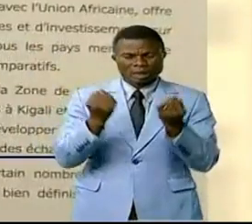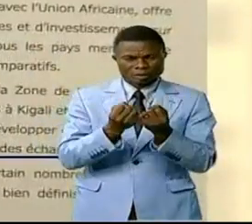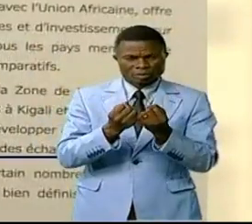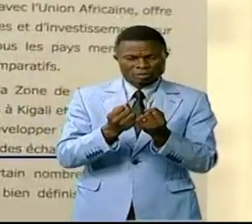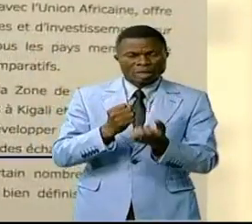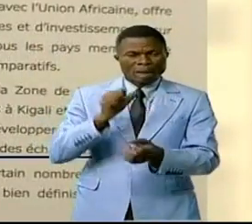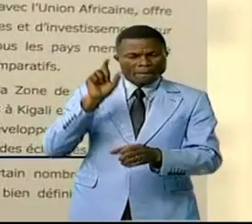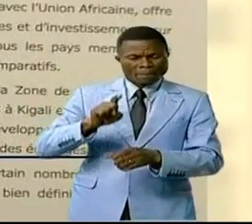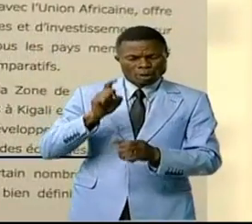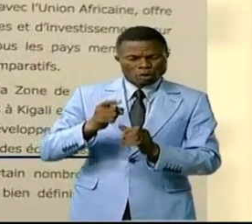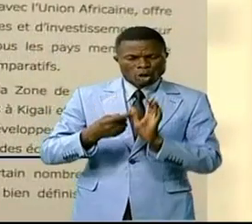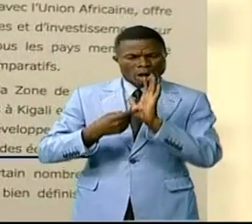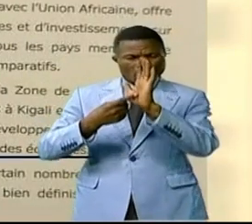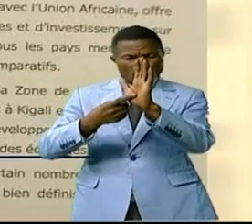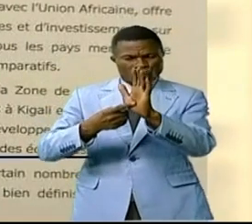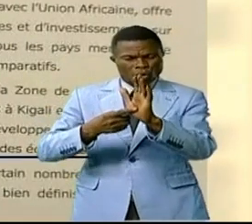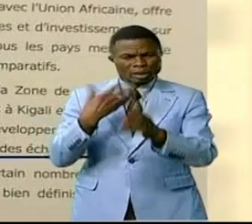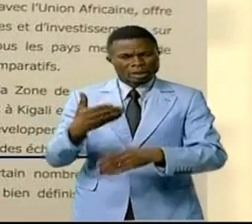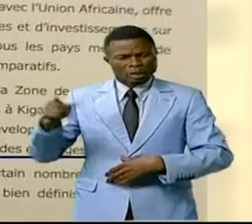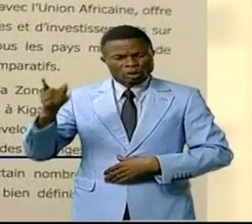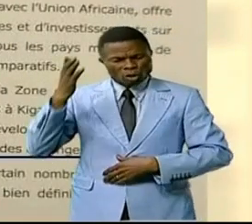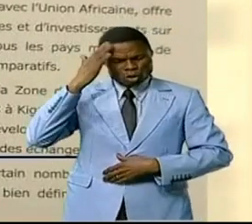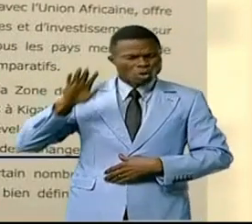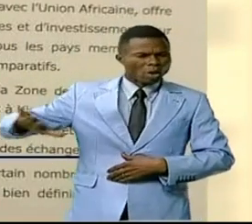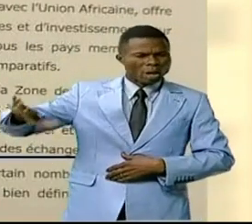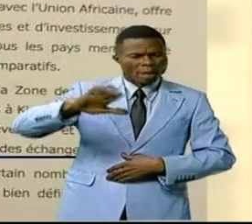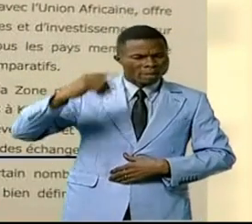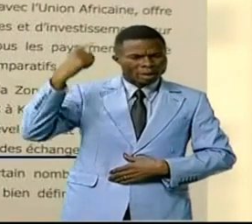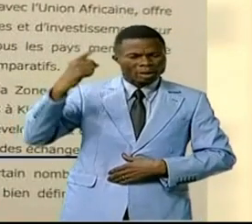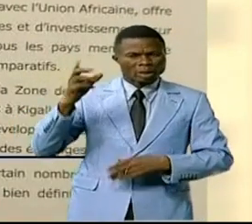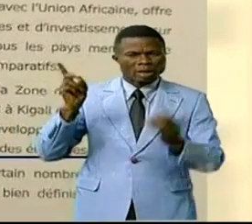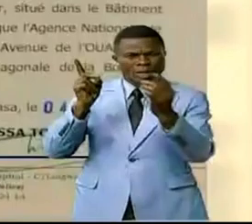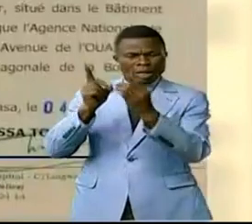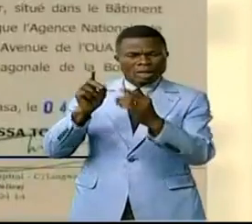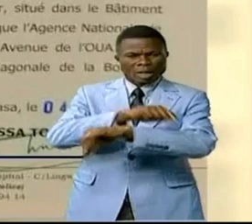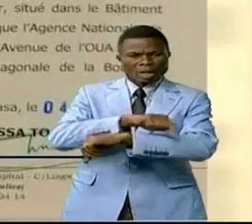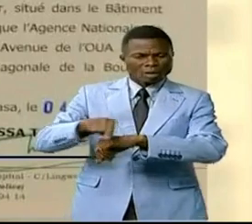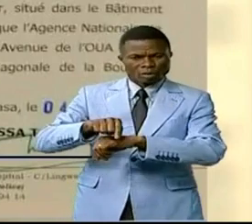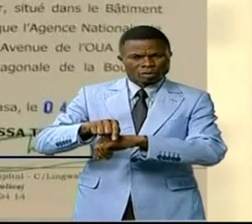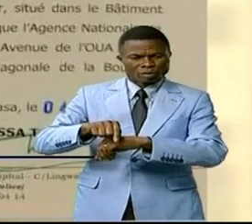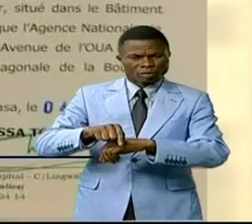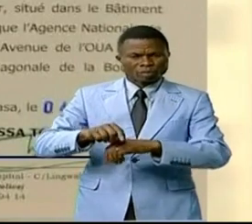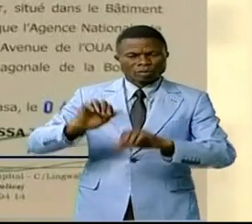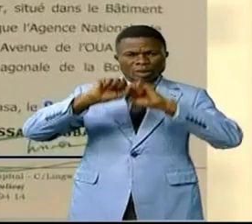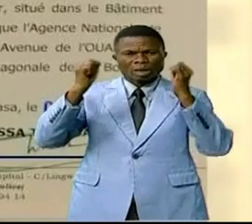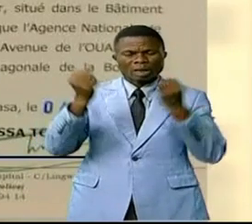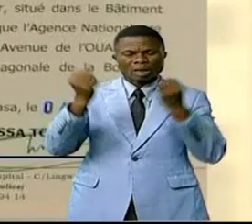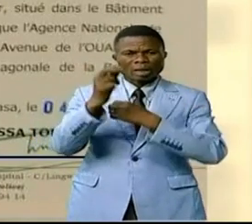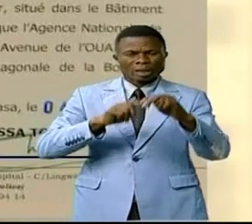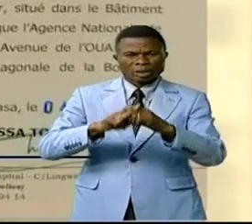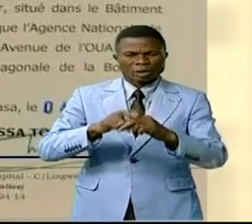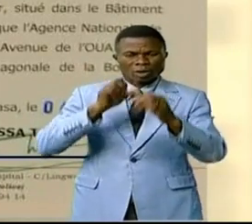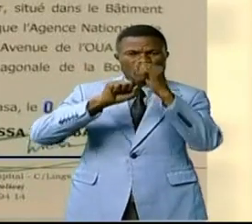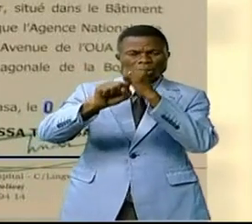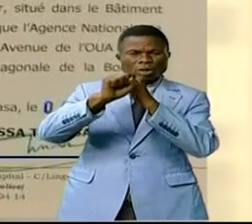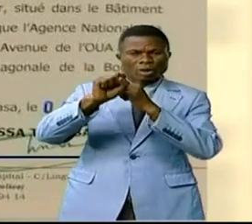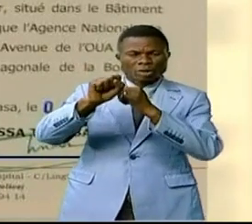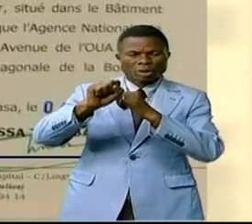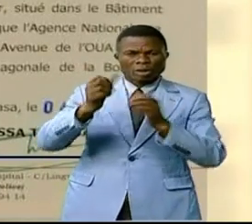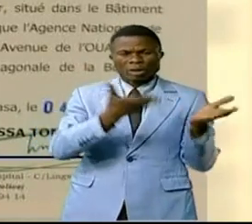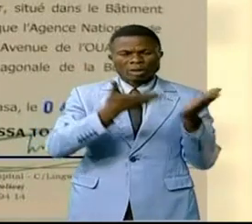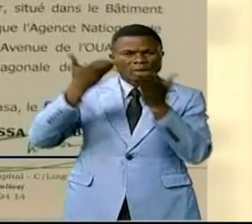connaître leurs produits, de bien vouloir contacter son cabinet de travail ou l'Agence nationale des promotions des